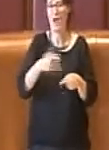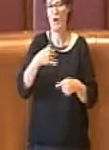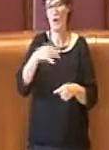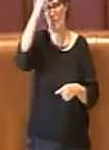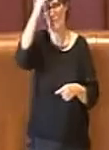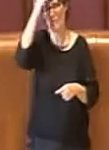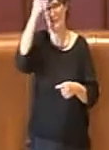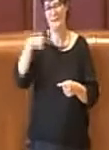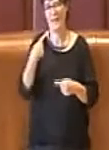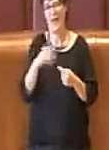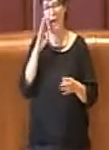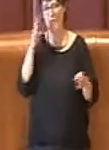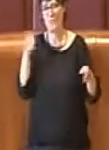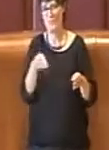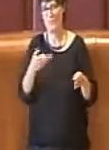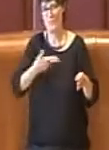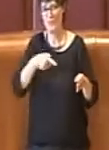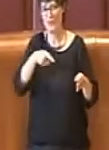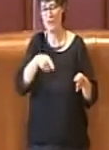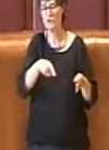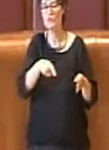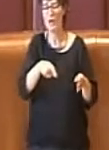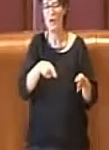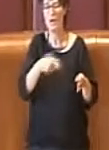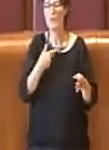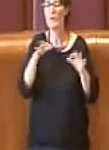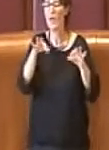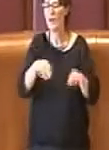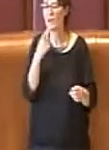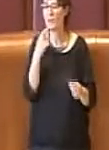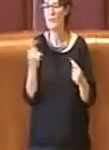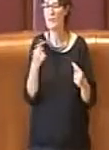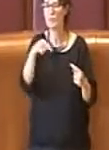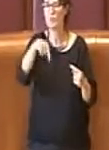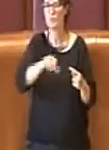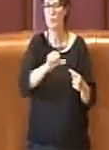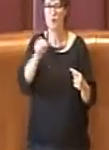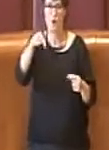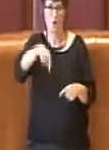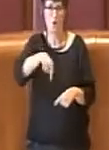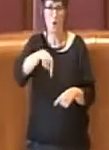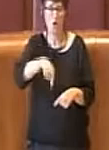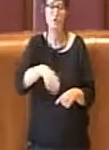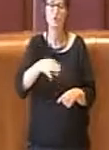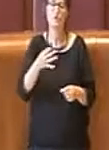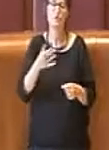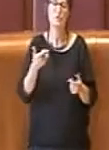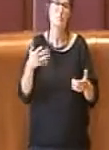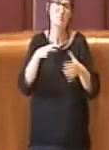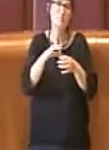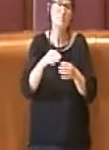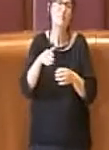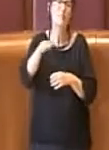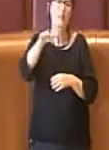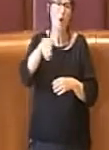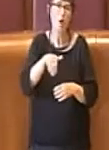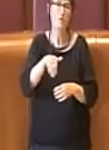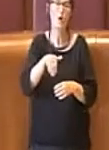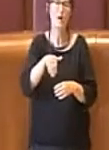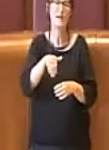è arrivata in discussione solamente oggi a convocazione della